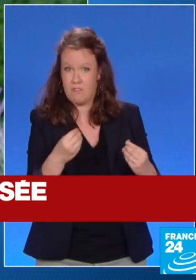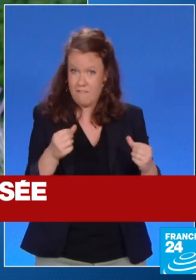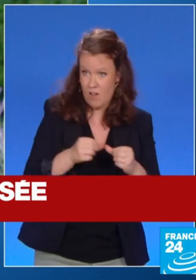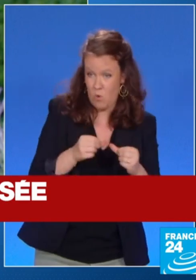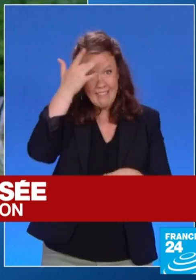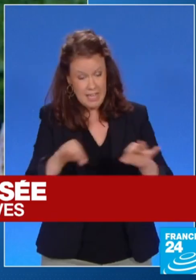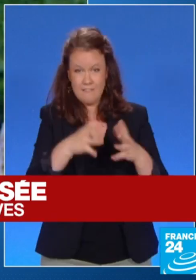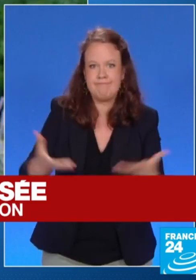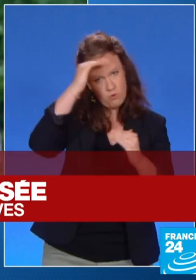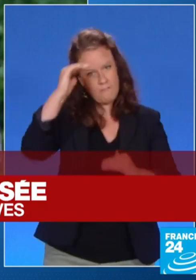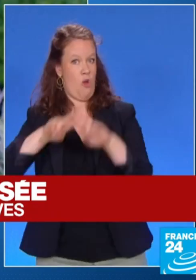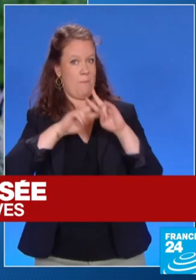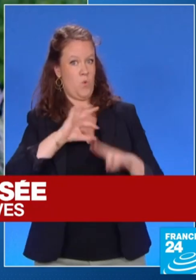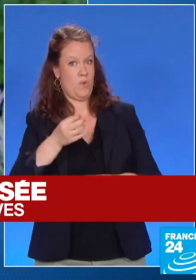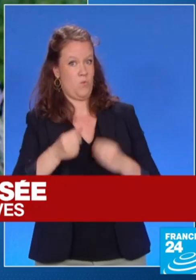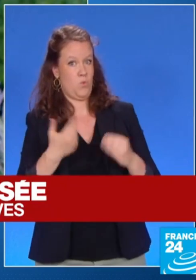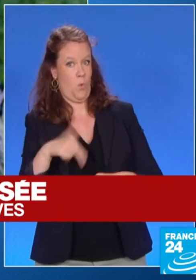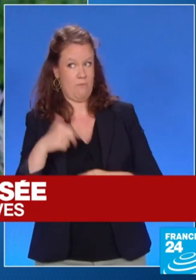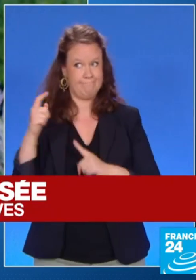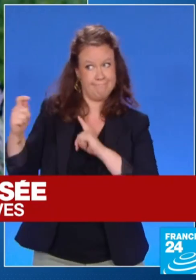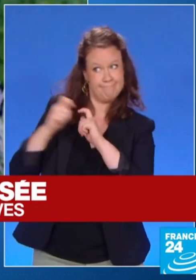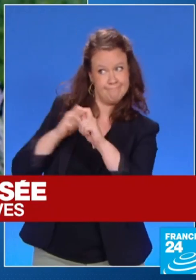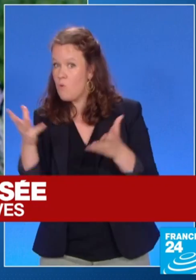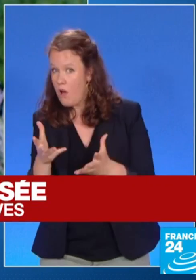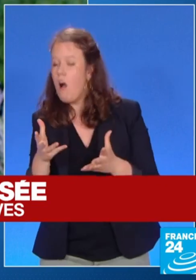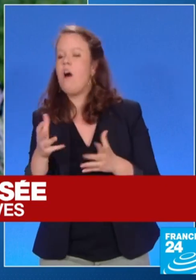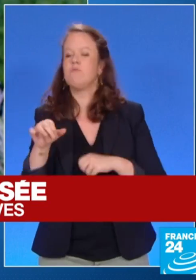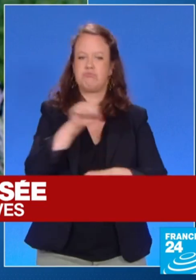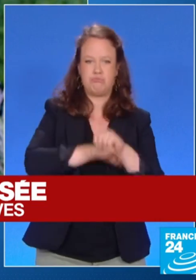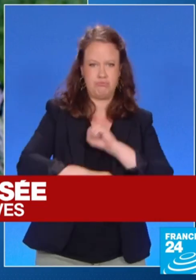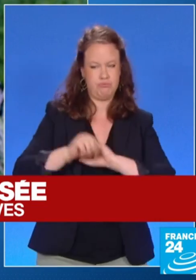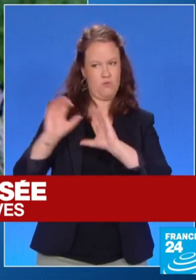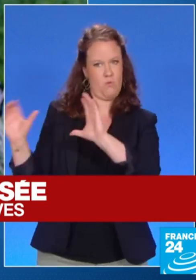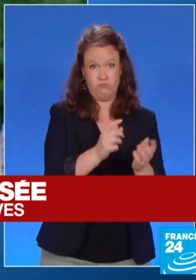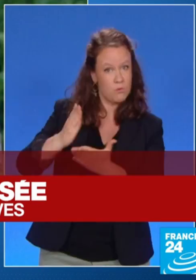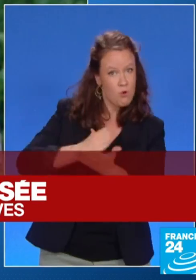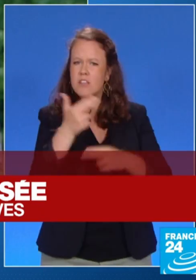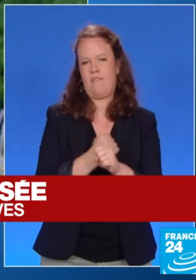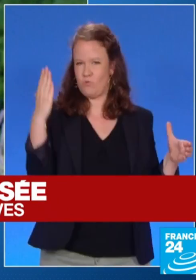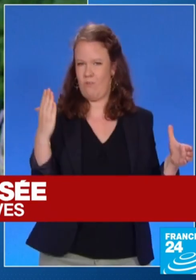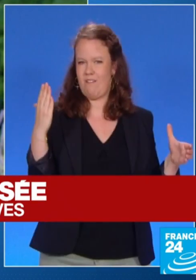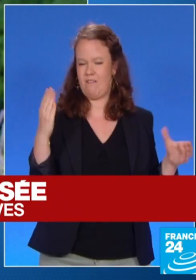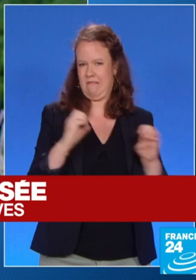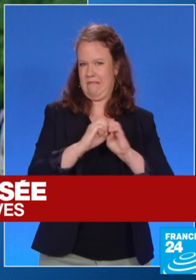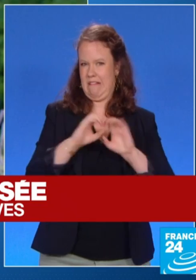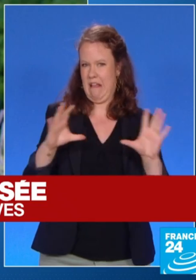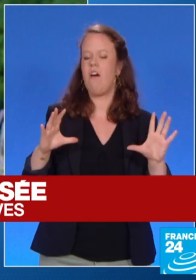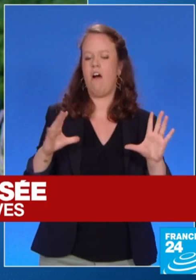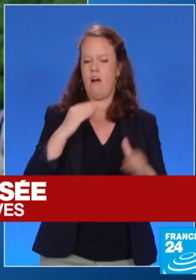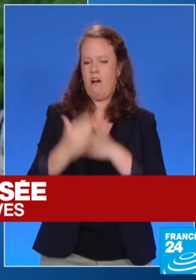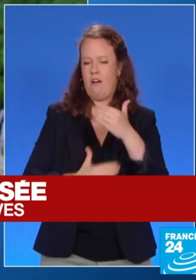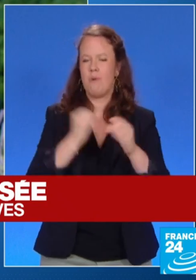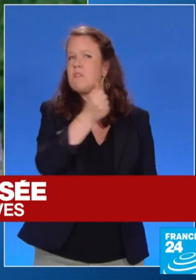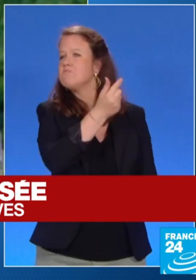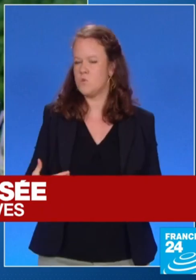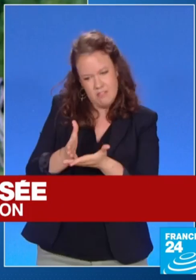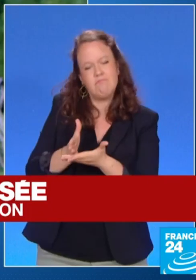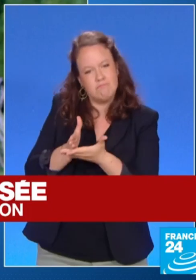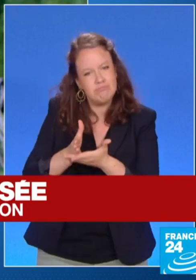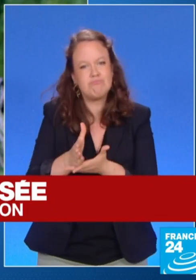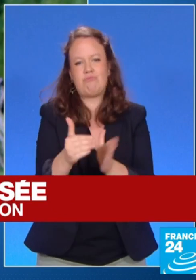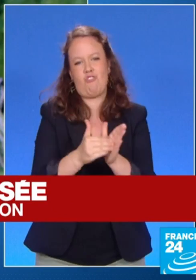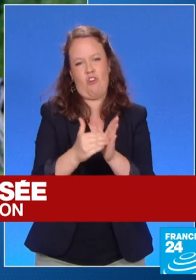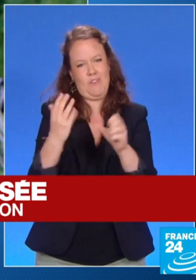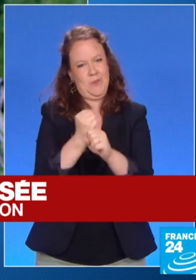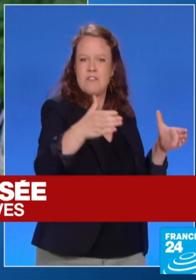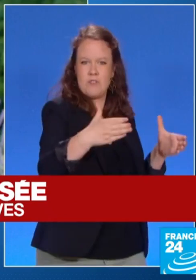vous représenterai au Conseil du Monde des Douze. Dès mon retour, nous commencerons à péter des culs. Vous le savez, je suis cul-nu.